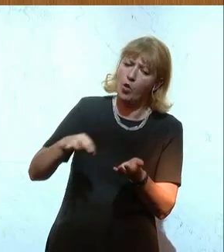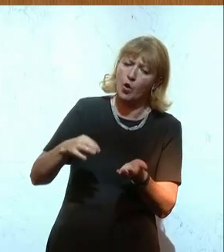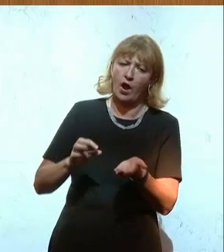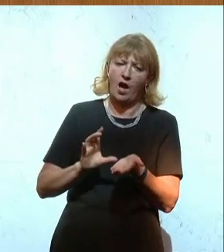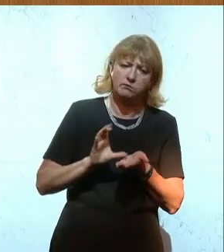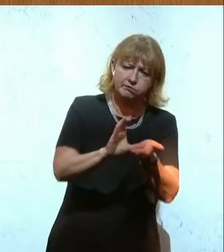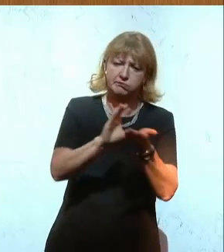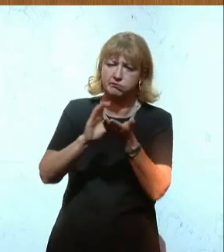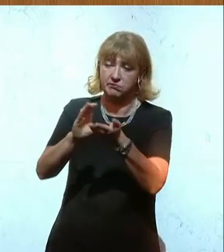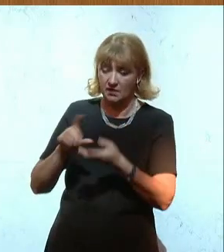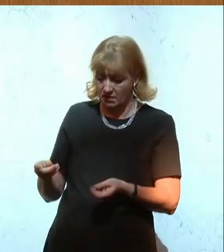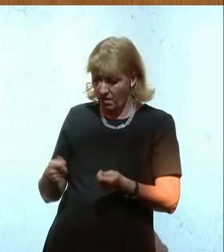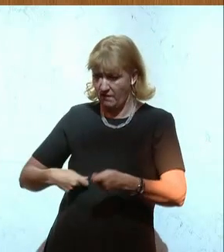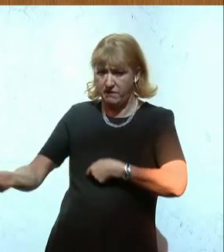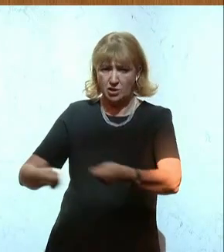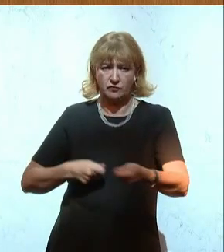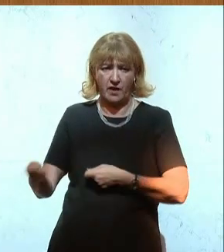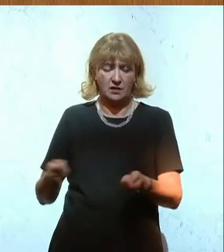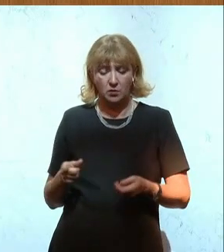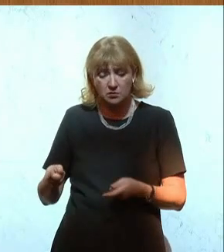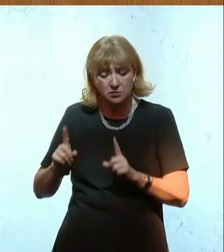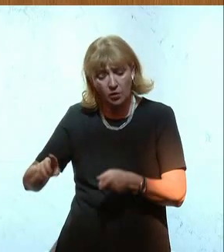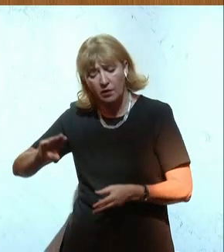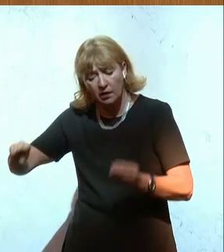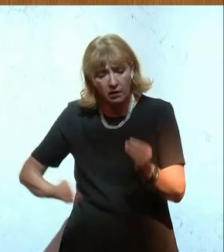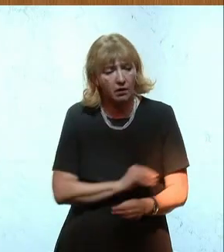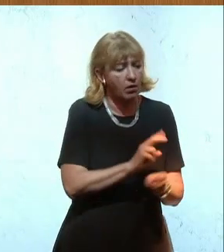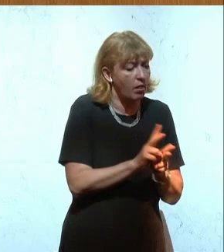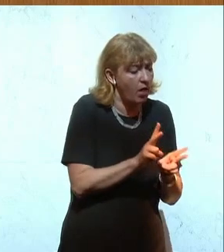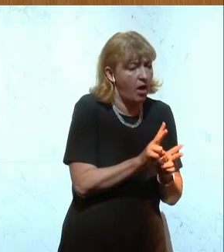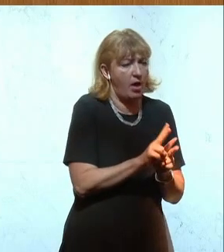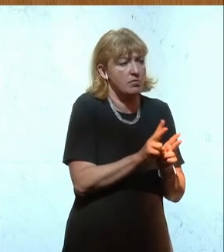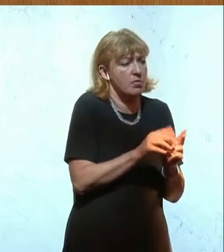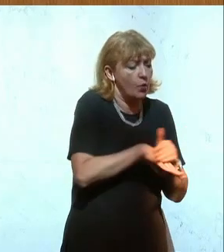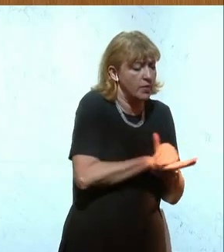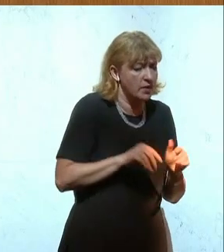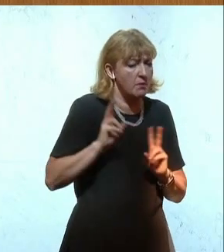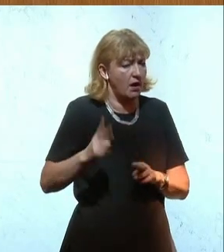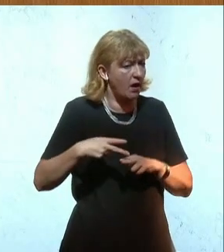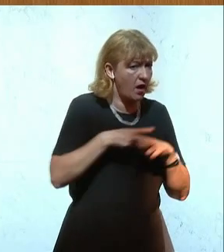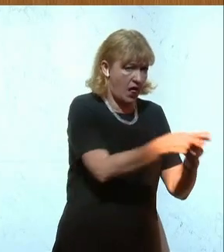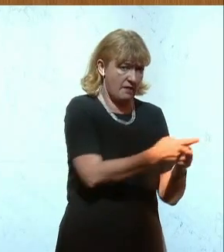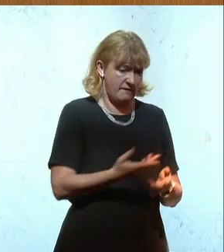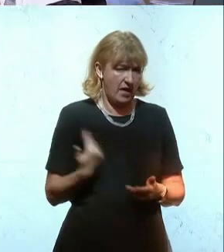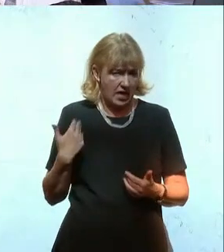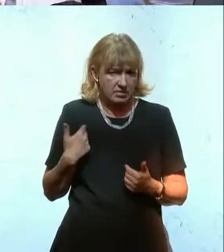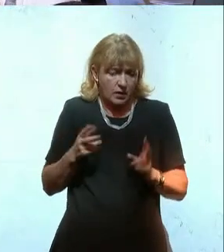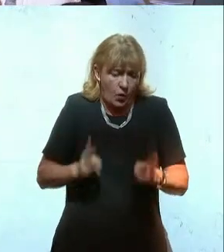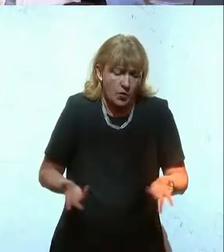verschwendeten Geld hätte man vielen Kleinst- und Kleinunternehmer helfen können. Da ist es auch kein Wunder,